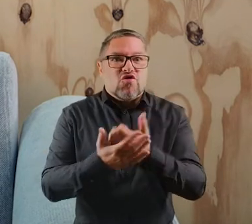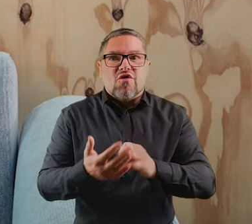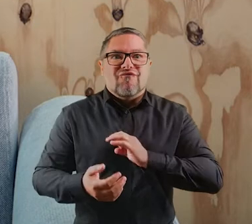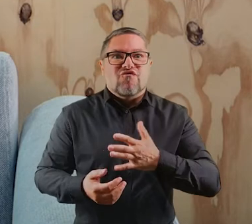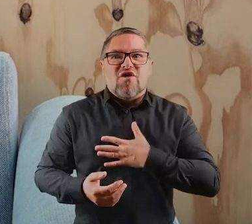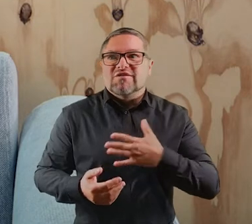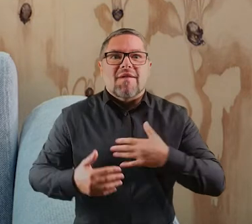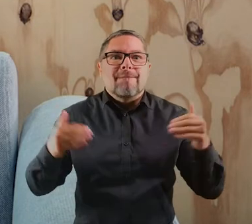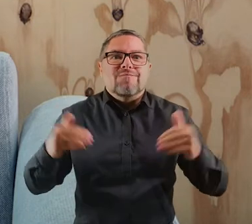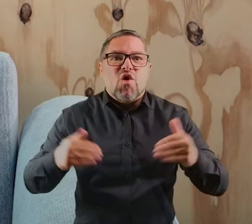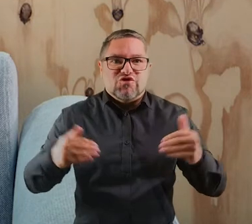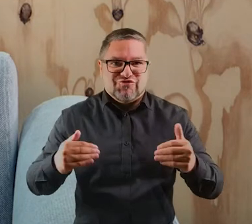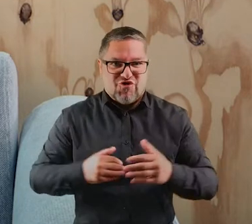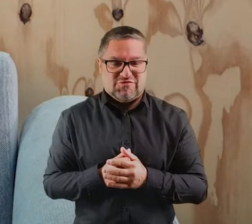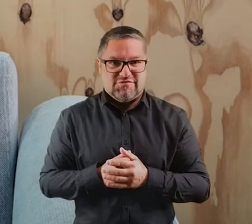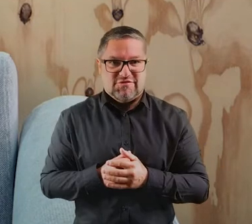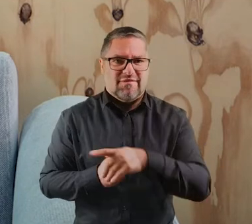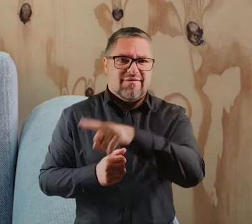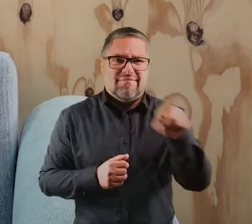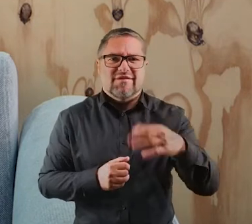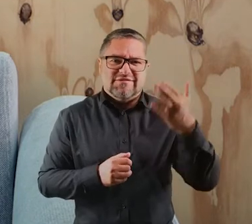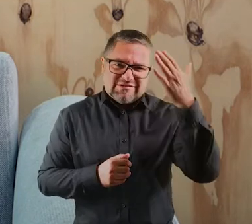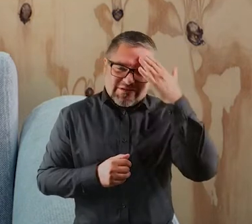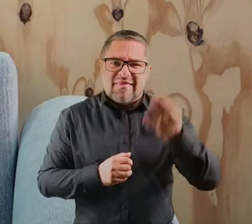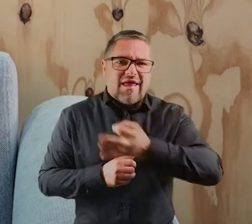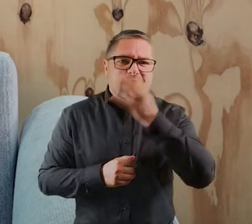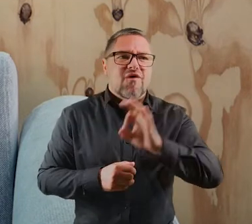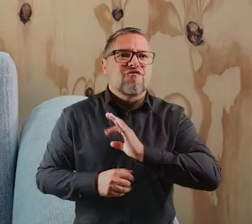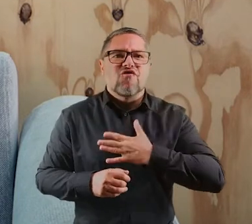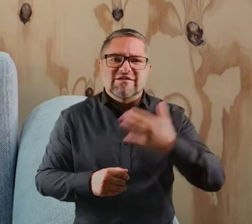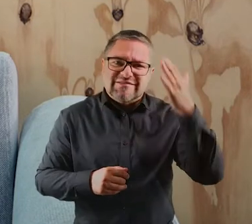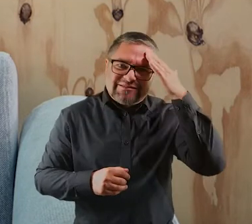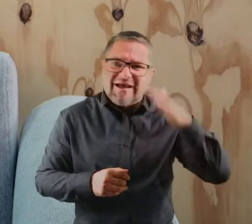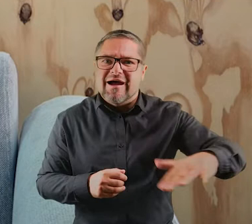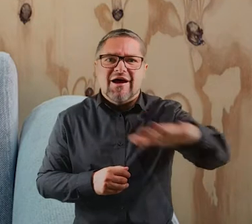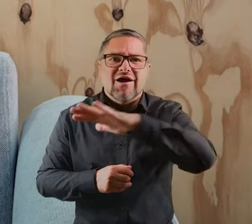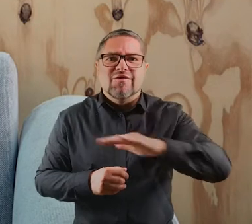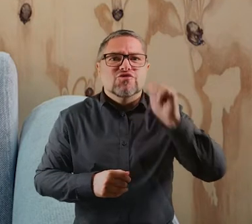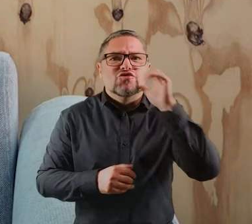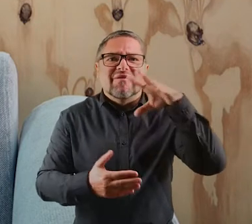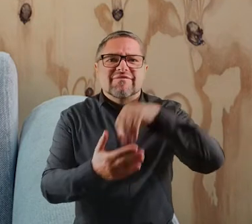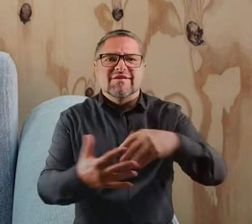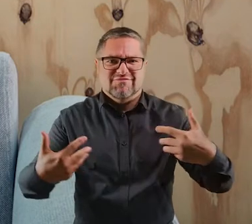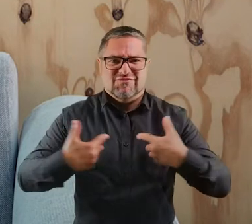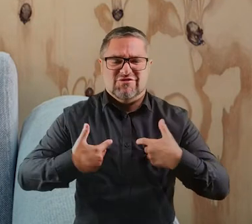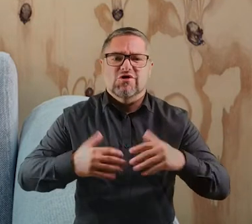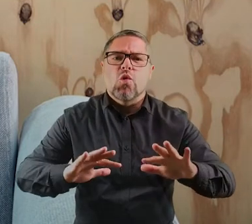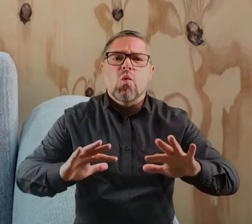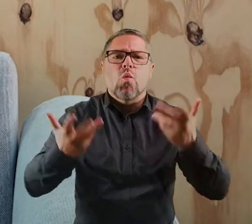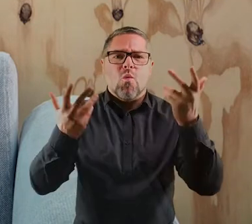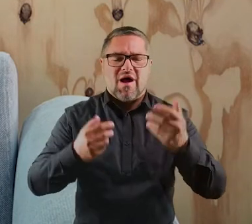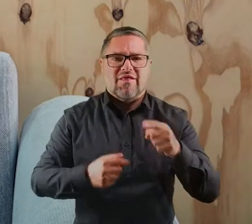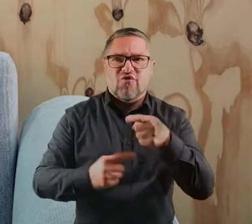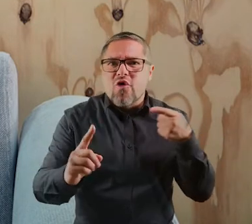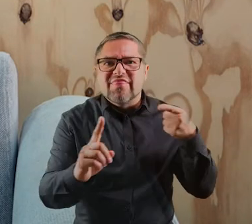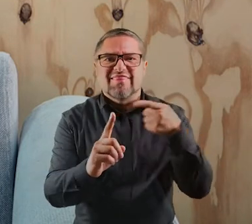korzysta się właśnie z własnych zasobów. Państwo najlepiej znają to środowisko, w którym żyją na co dzień. I też